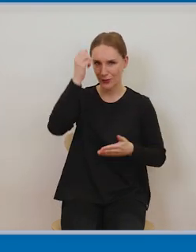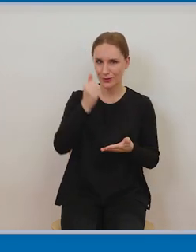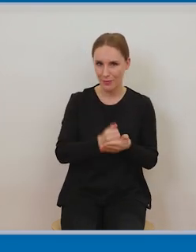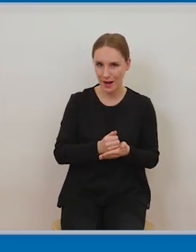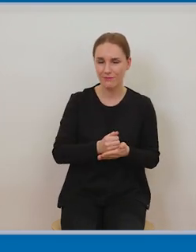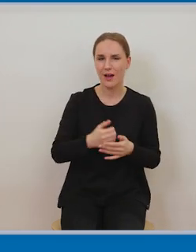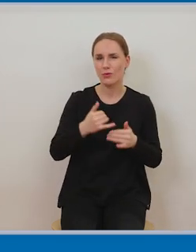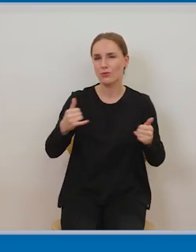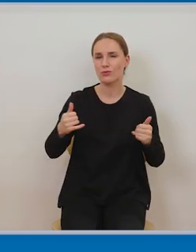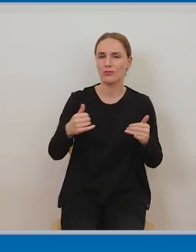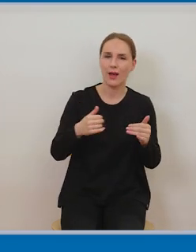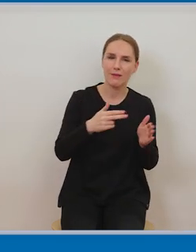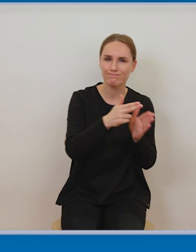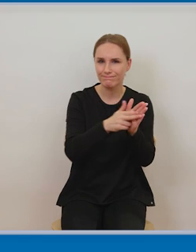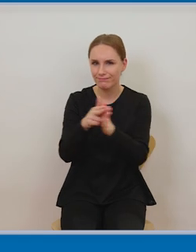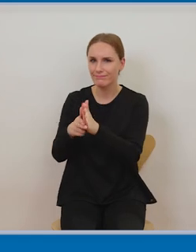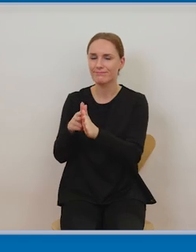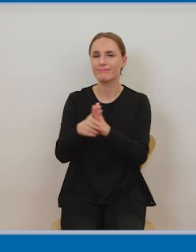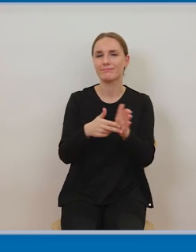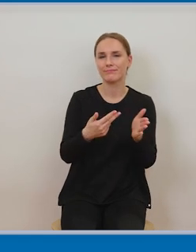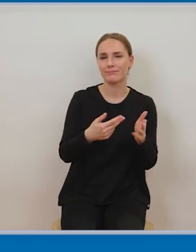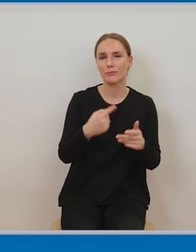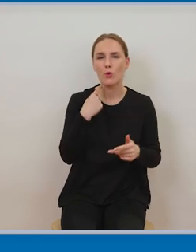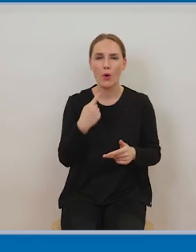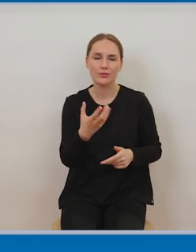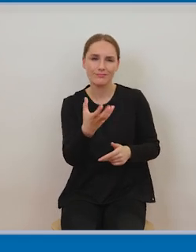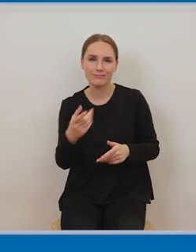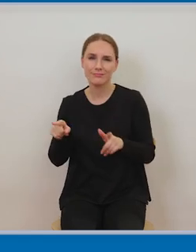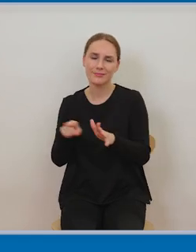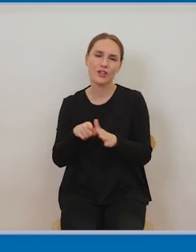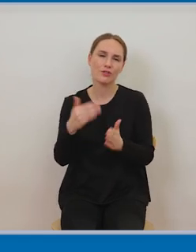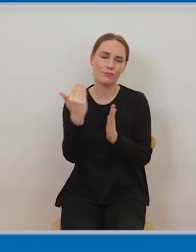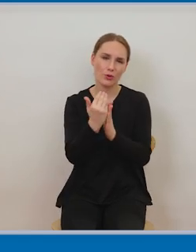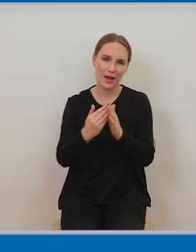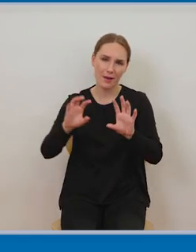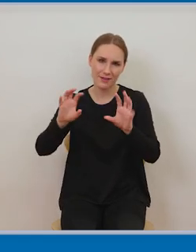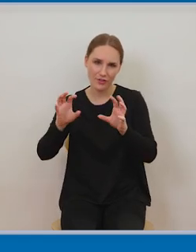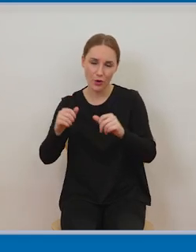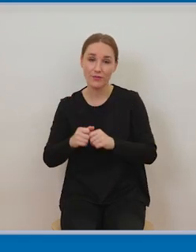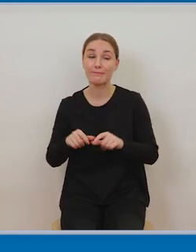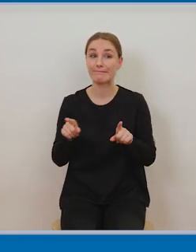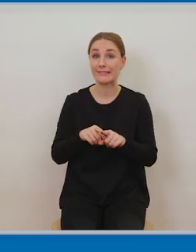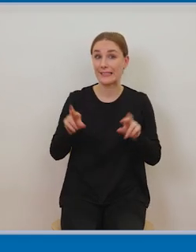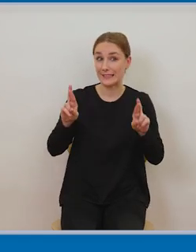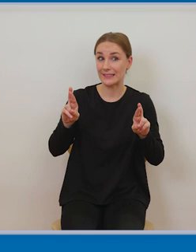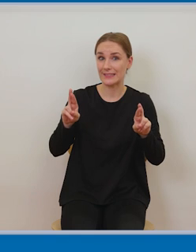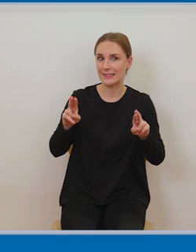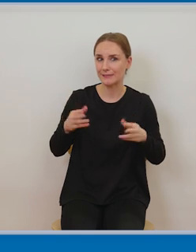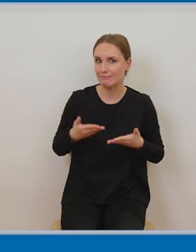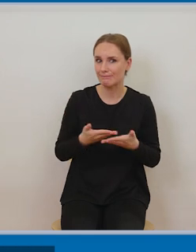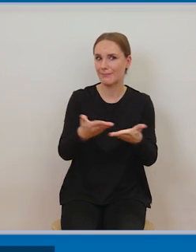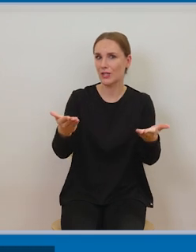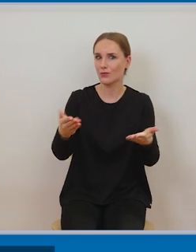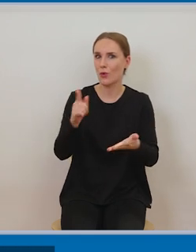prawo autorskie daje stosunkowo szerokie i bezpieczne możemy tak powiedzieć potocznie podstawy do korzystania z